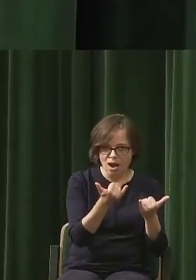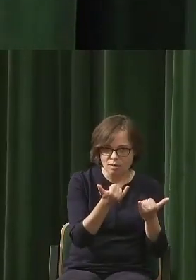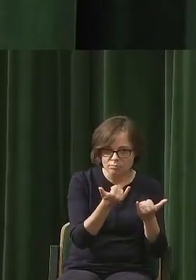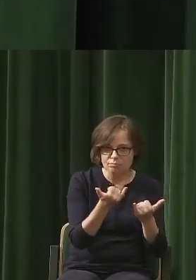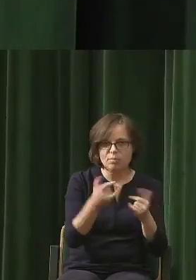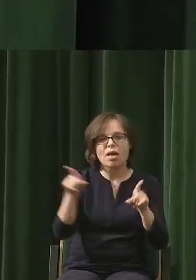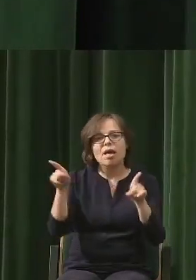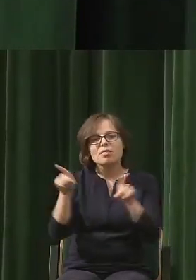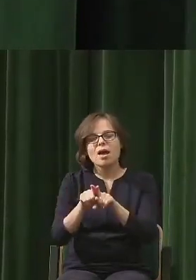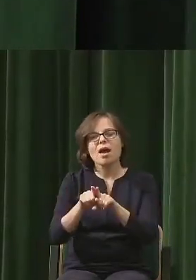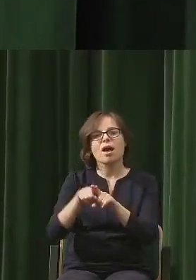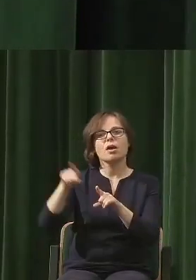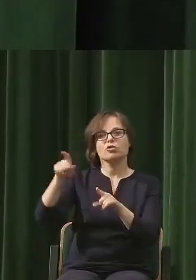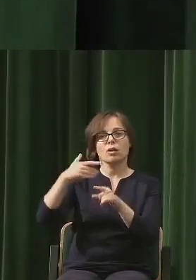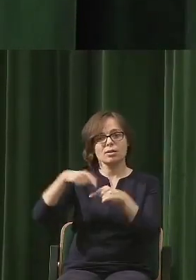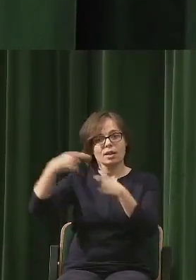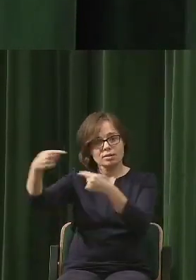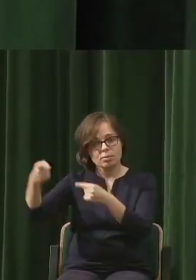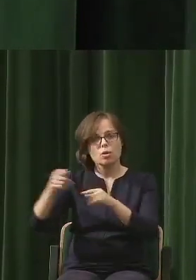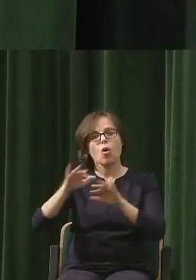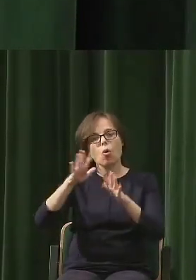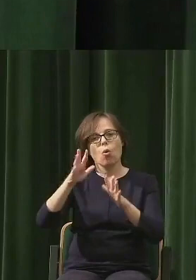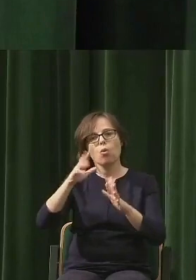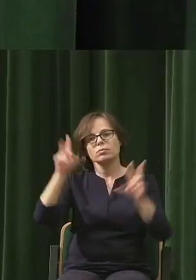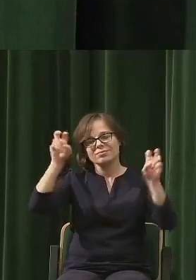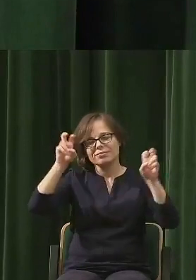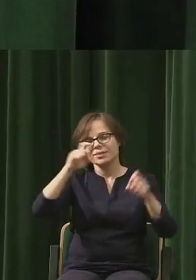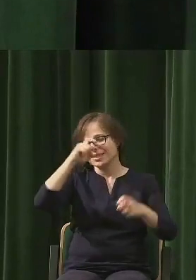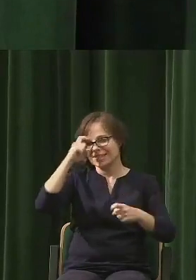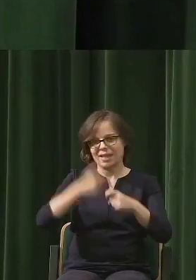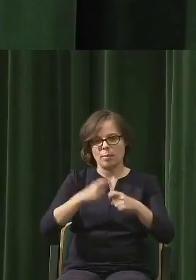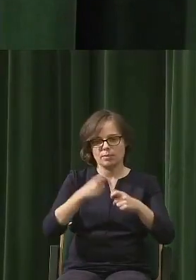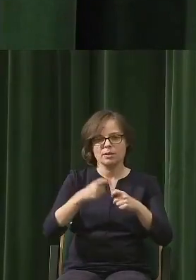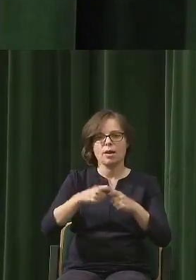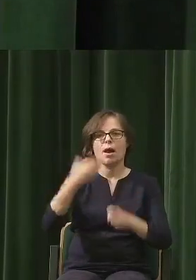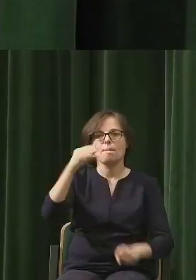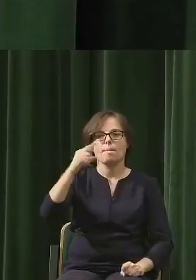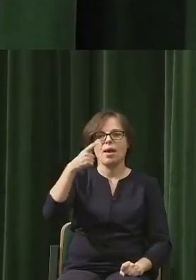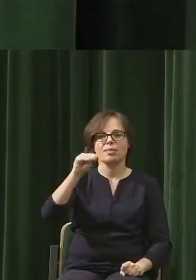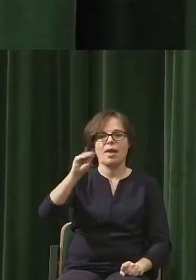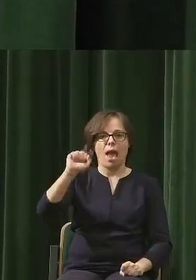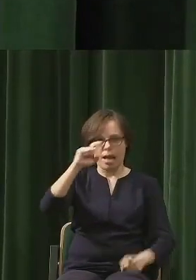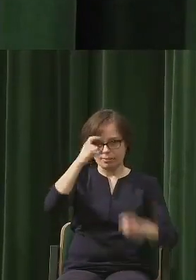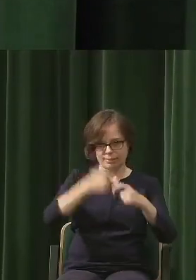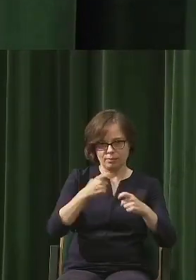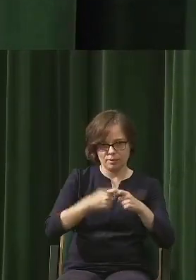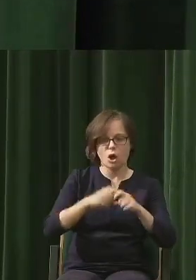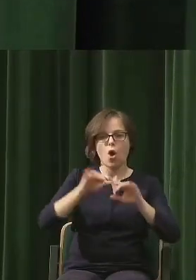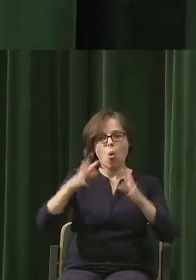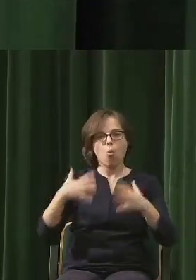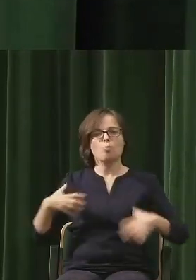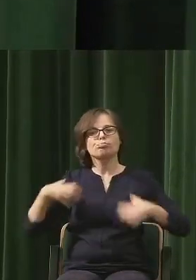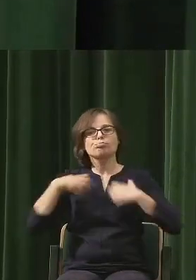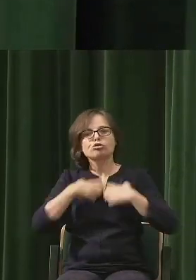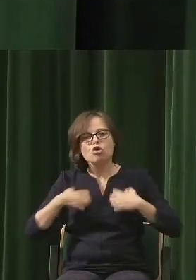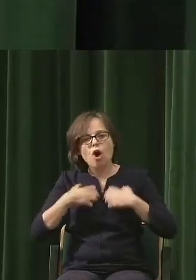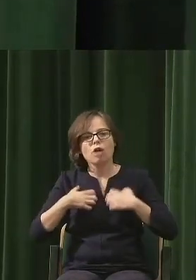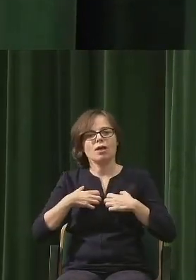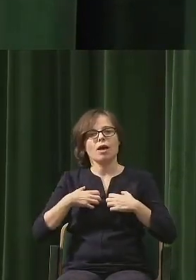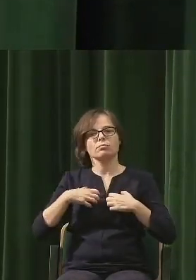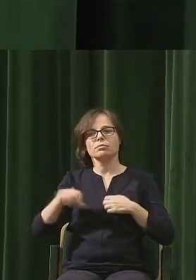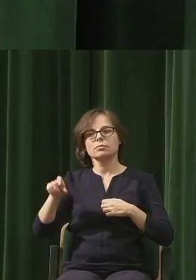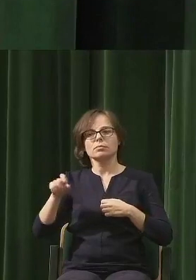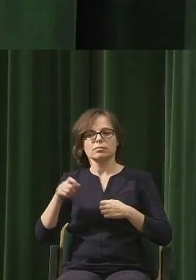to jest zemsta Medei. Ziemia, natura odpowiada, mści się na... To już nie jest matka Gaja,